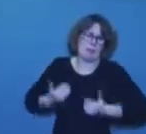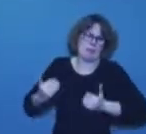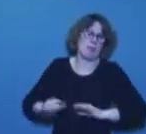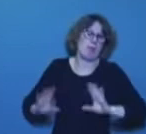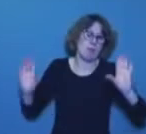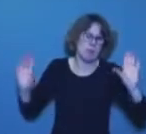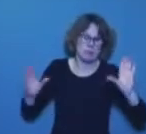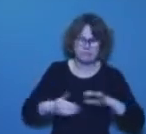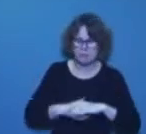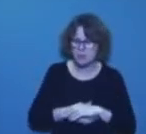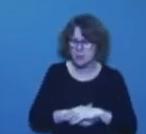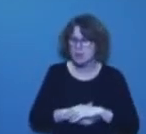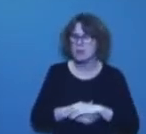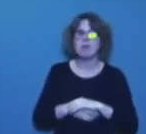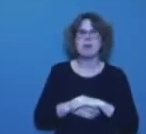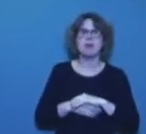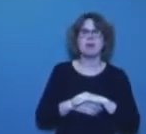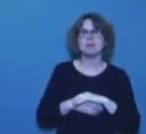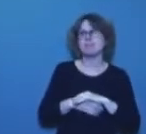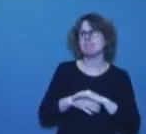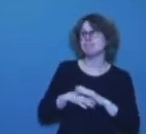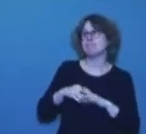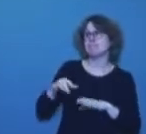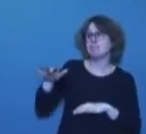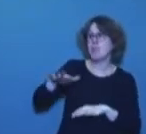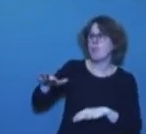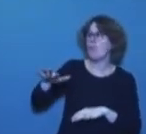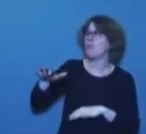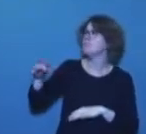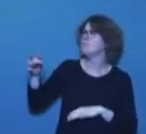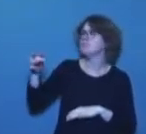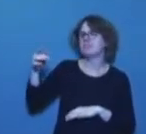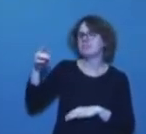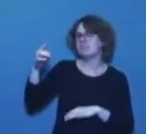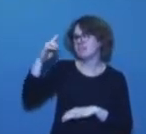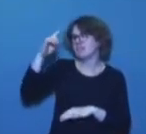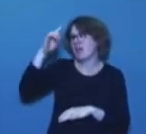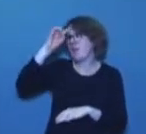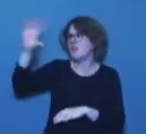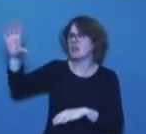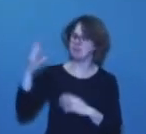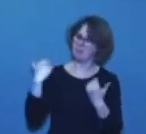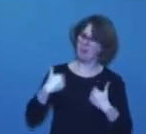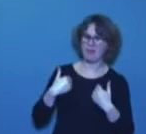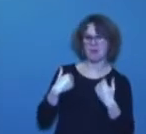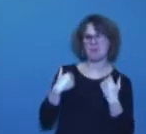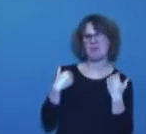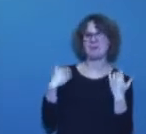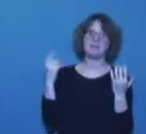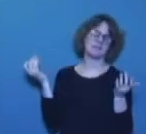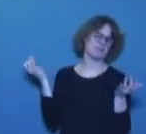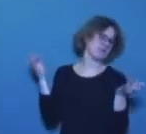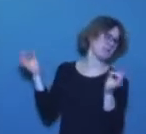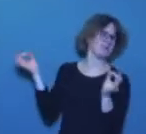» Parce que pour eux, ça s'appelle être impertinent. Eh, eh, voilà.